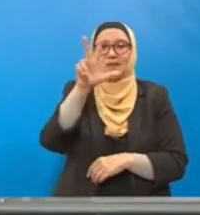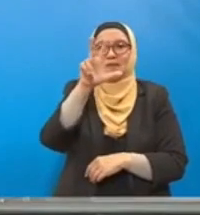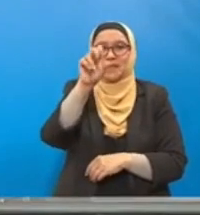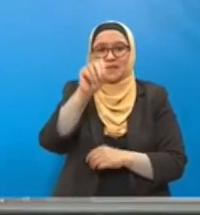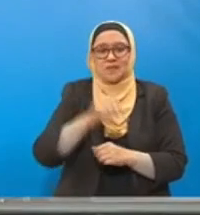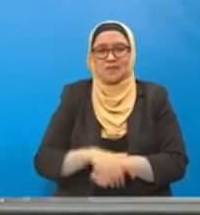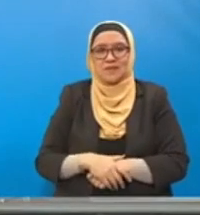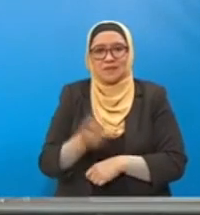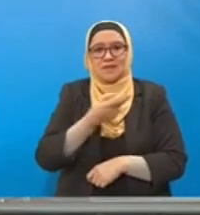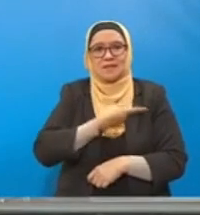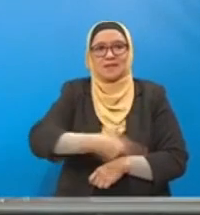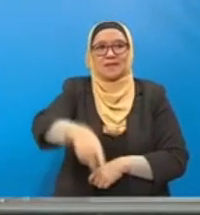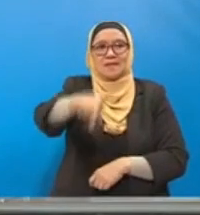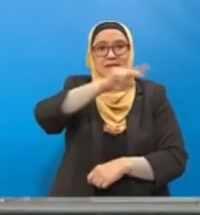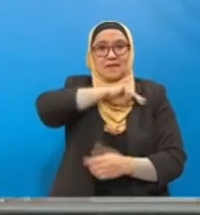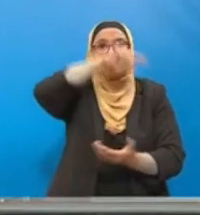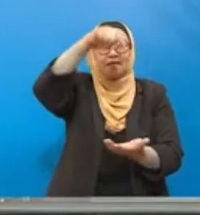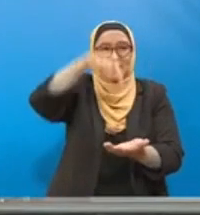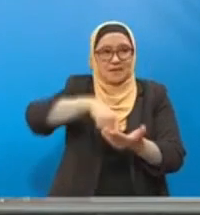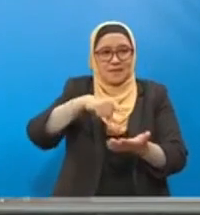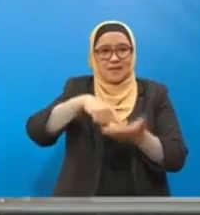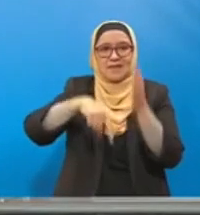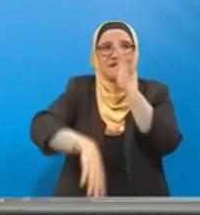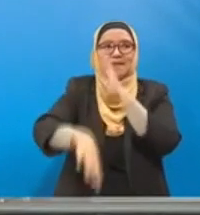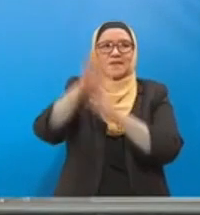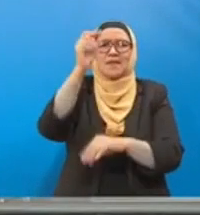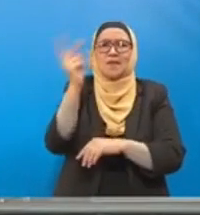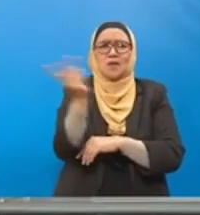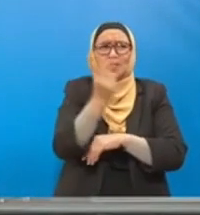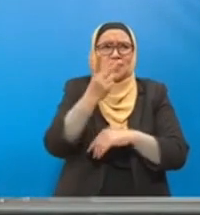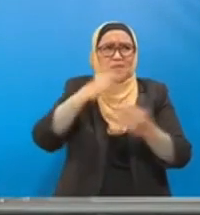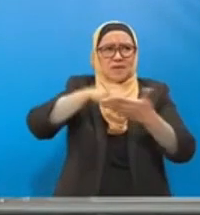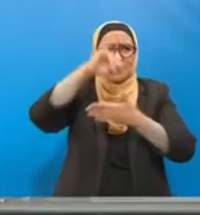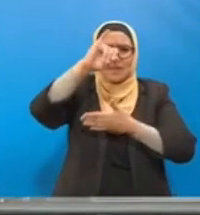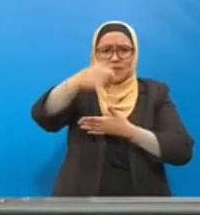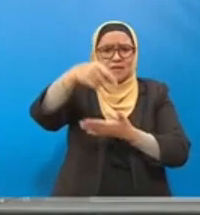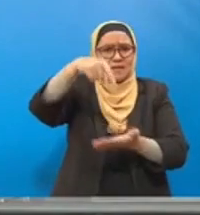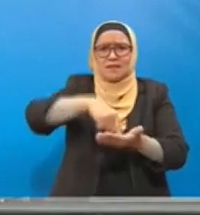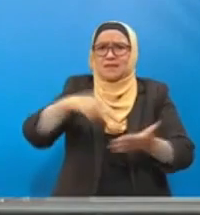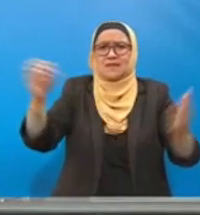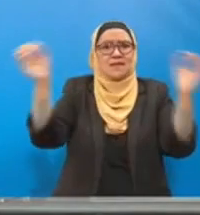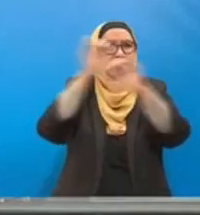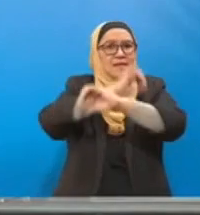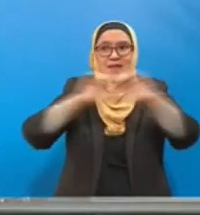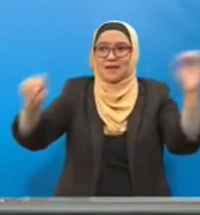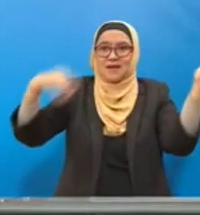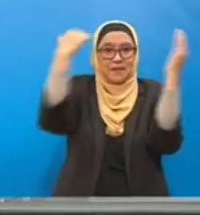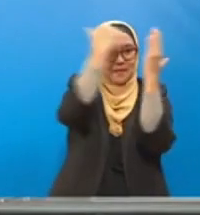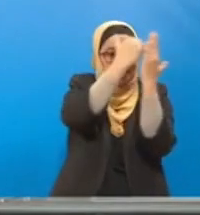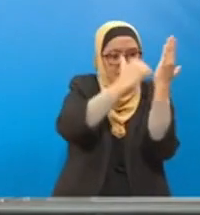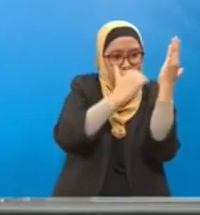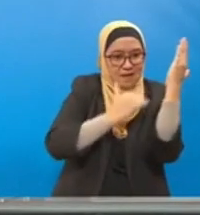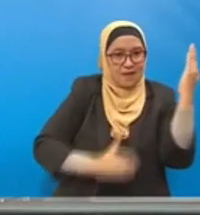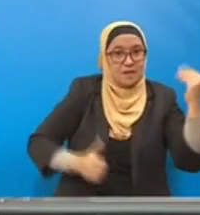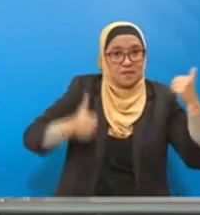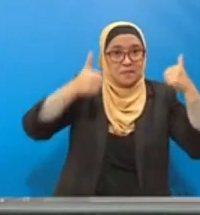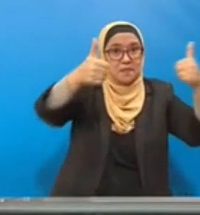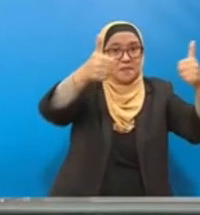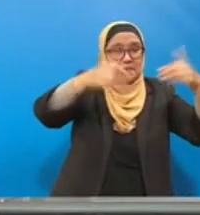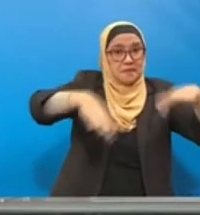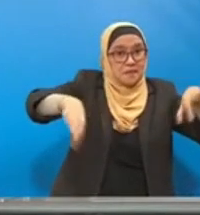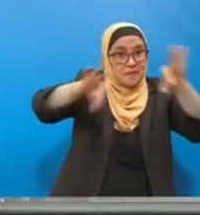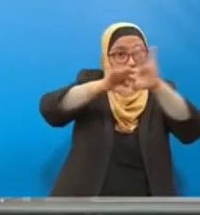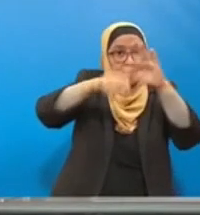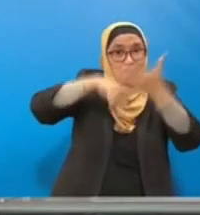Kementerian ini juga mendapati bahawa kedua-dua projek ini tidak ada dalam senarai keutamaan projek yang